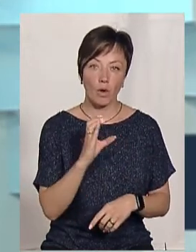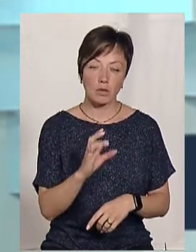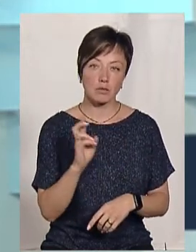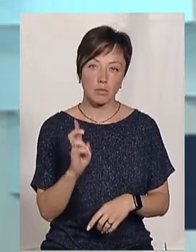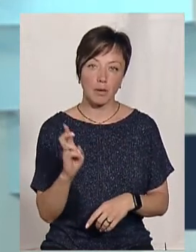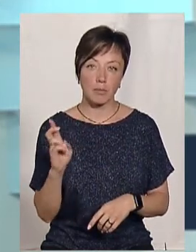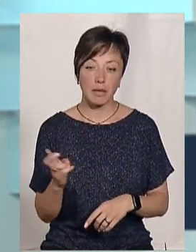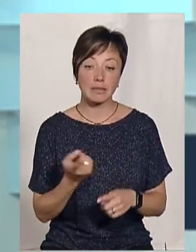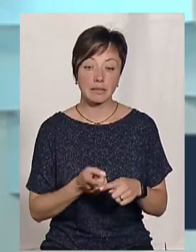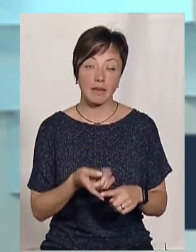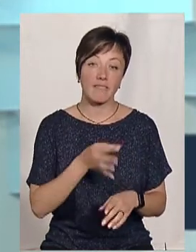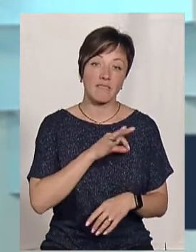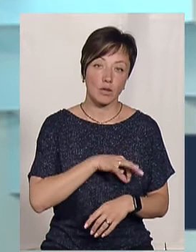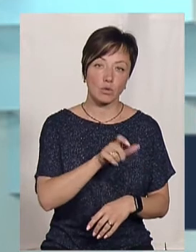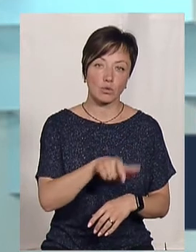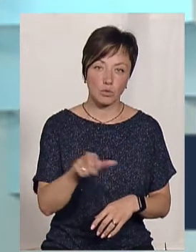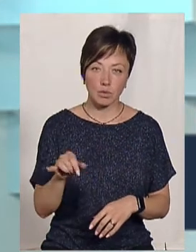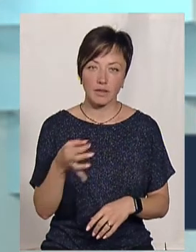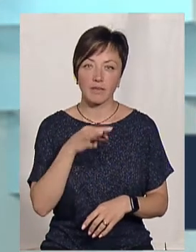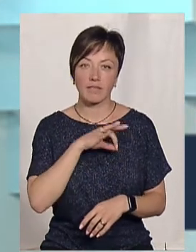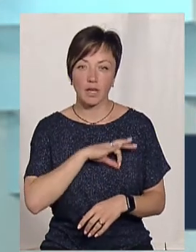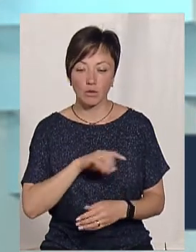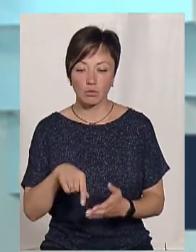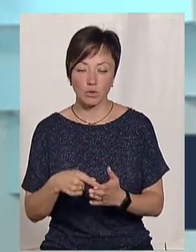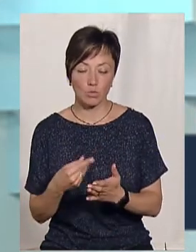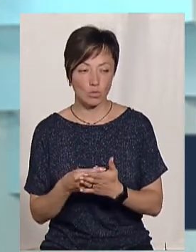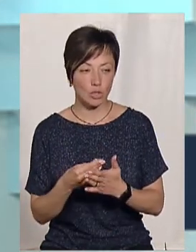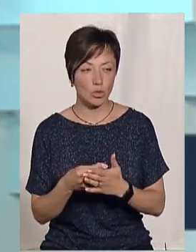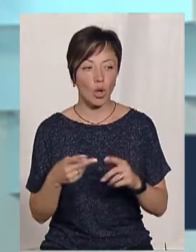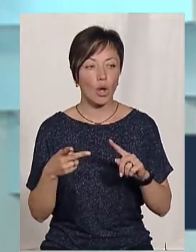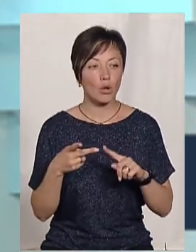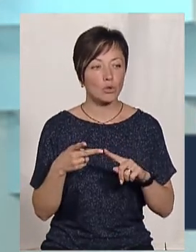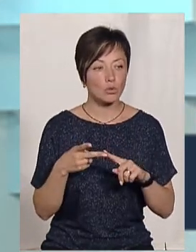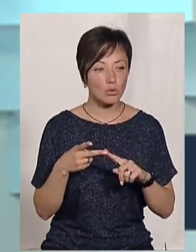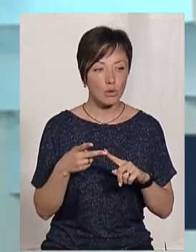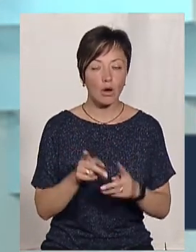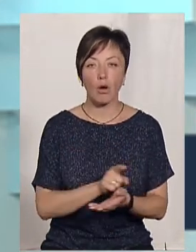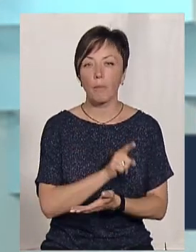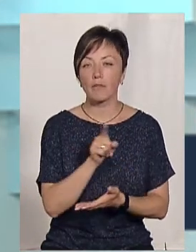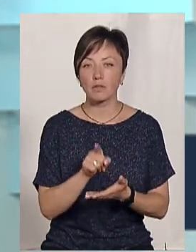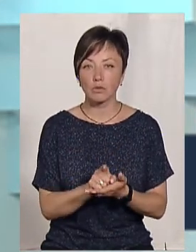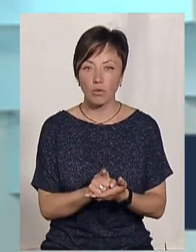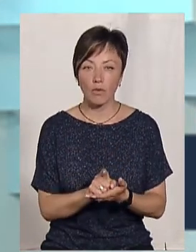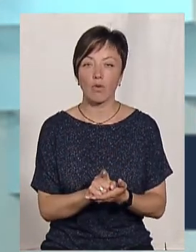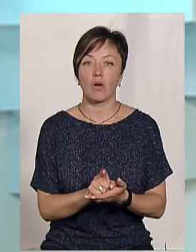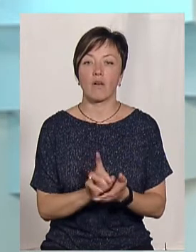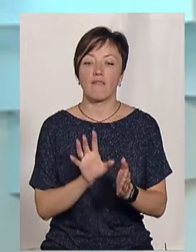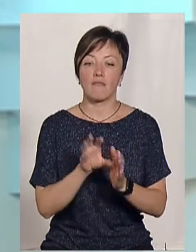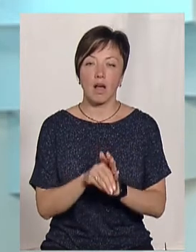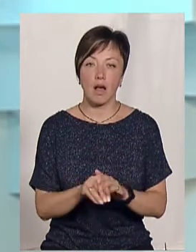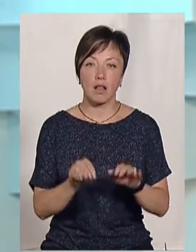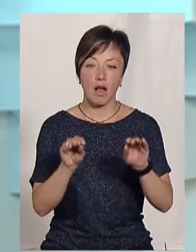вигідно і мешканцям, і це дуже вигідно міському бюджету. Друге – це ми обов'язково ввели акти обстеження